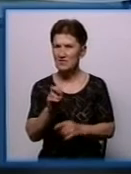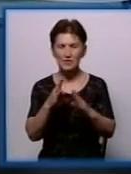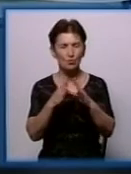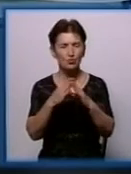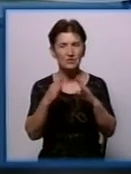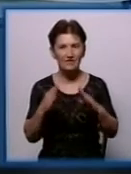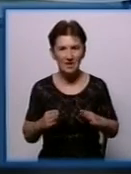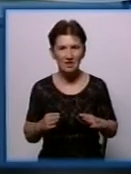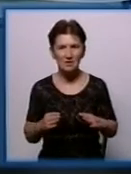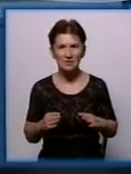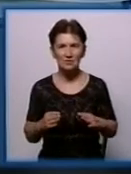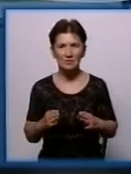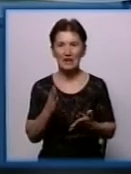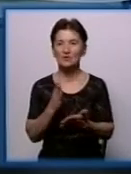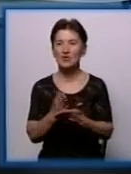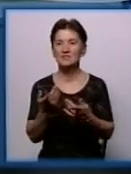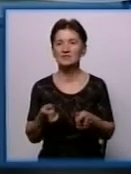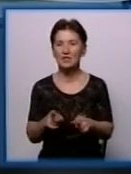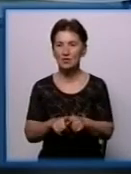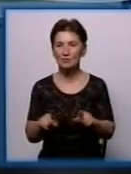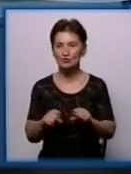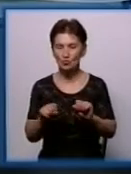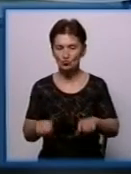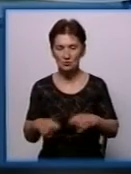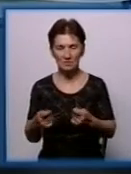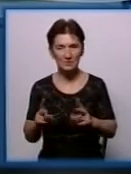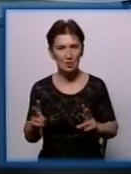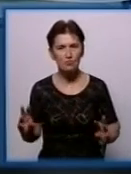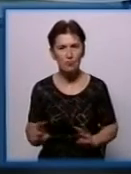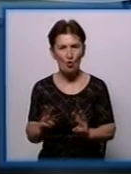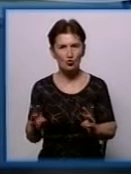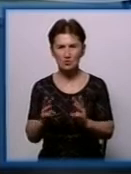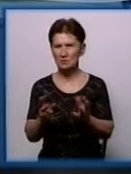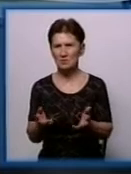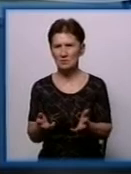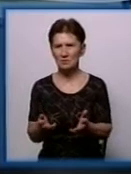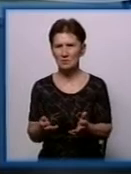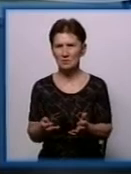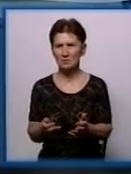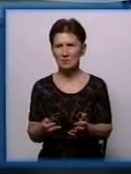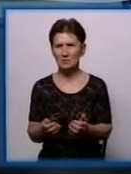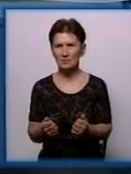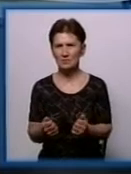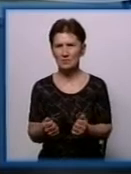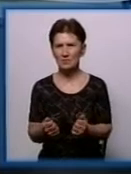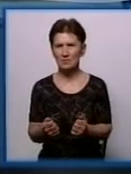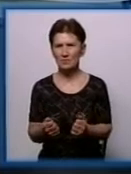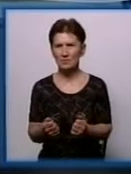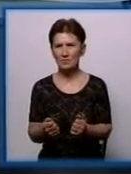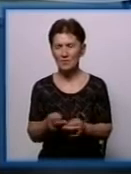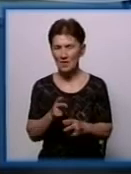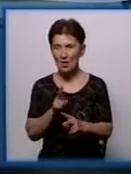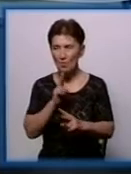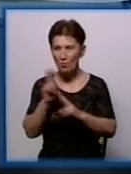є такими, які можуть призвести до пожежі. Ні, 12 будівель позовів по охороні